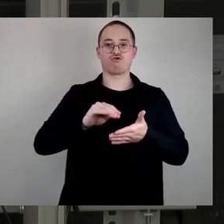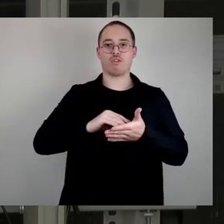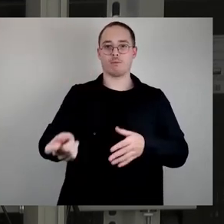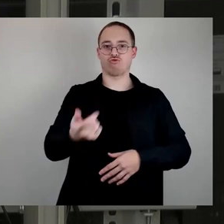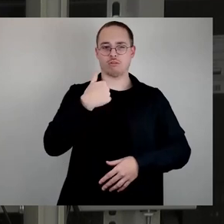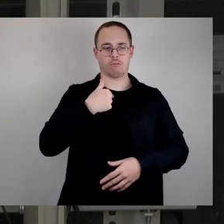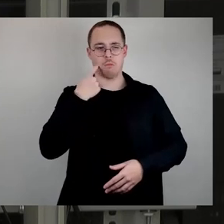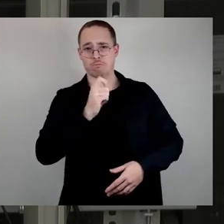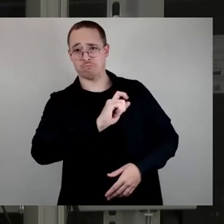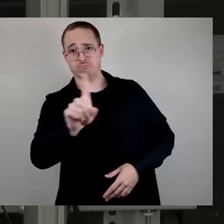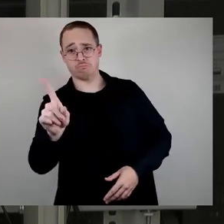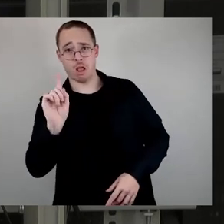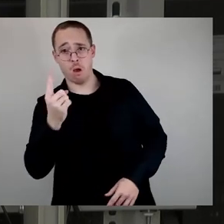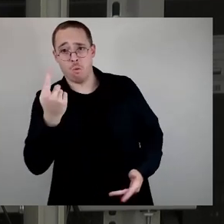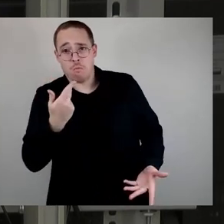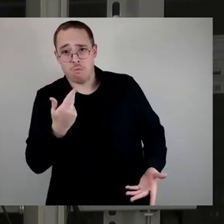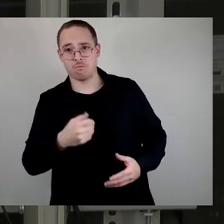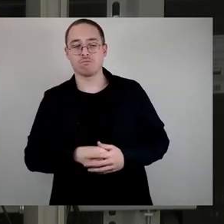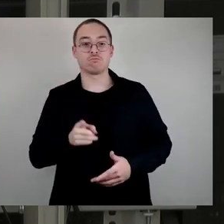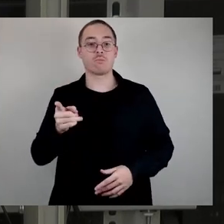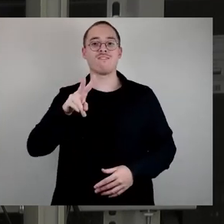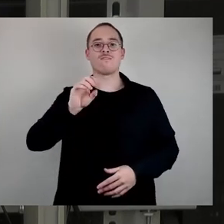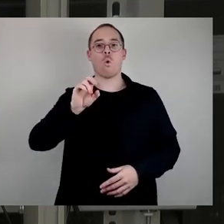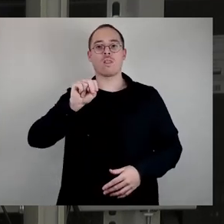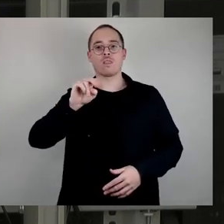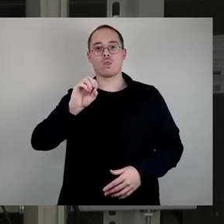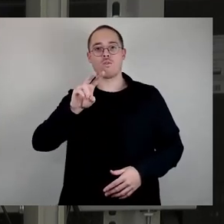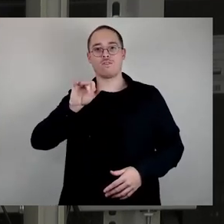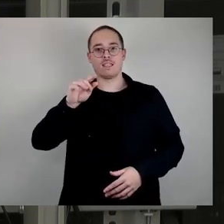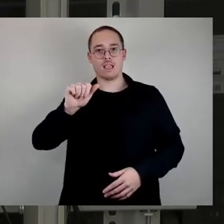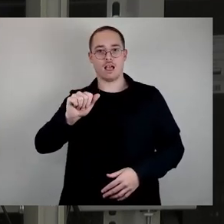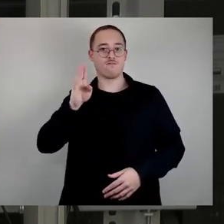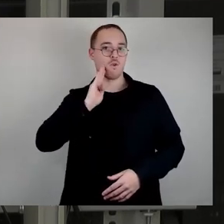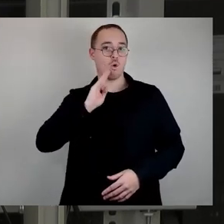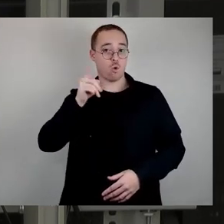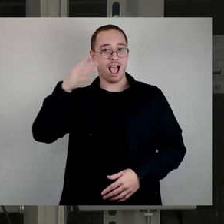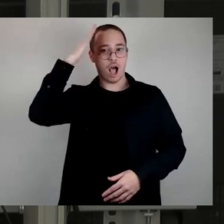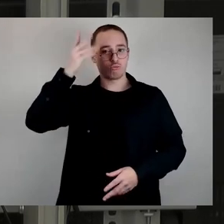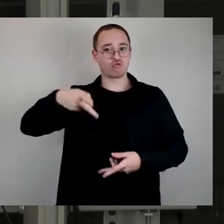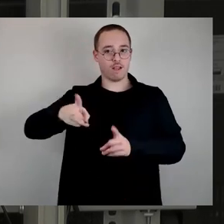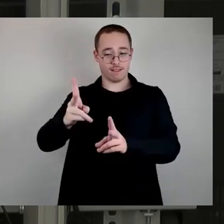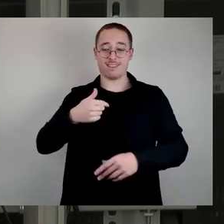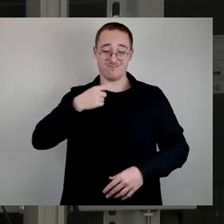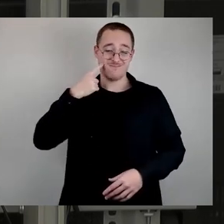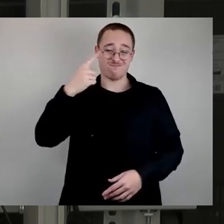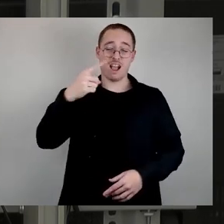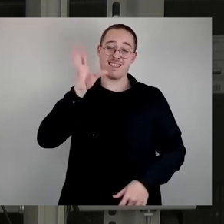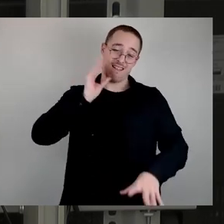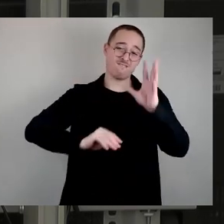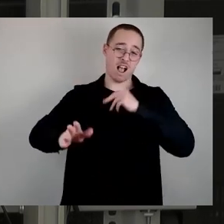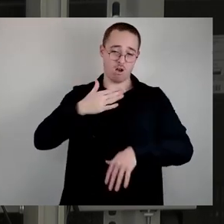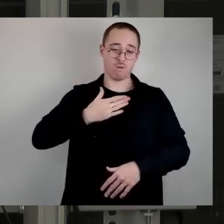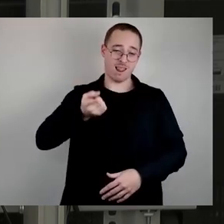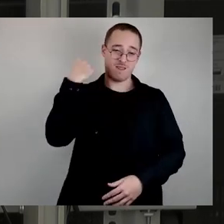auch. Als Mieter einer Vonovia-Wohnung in der Hauptstraße weiß ich aus leidvollen Erfahrungen des letzten Sommers,